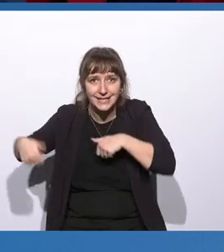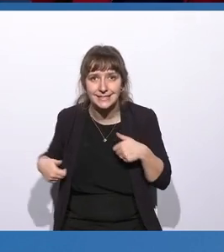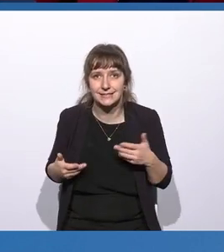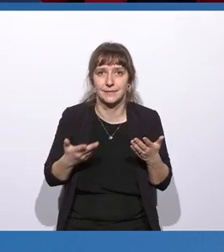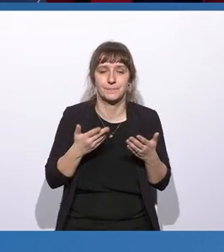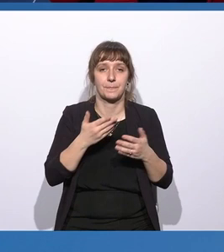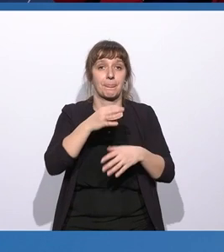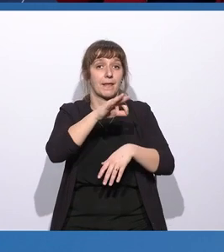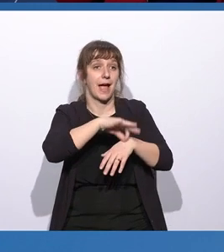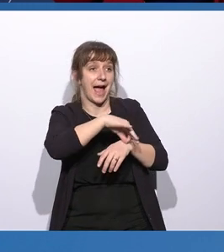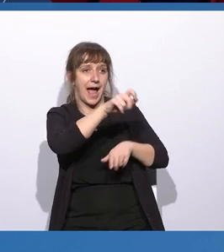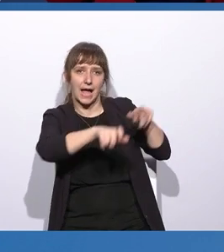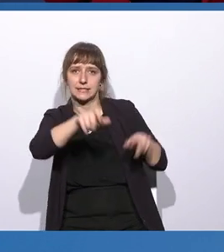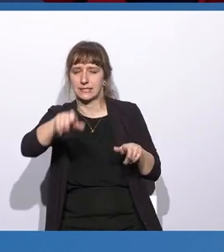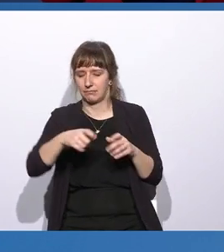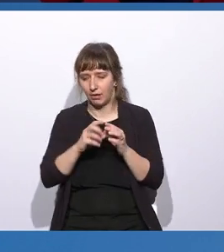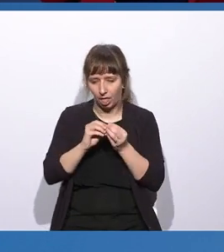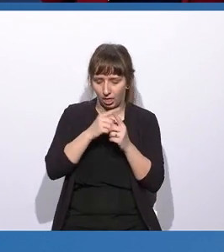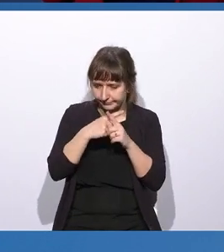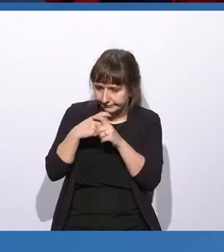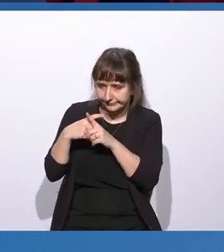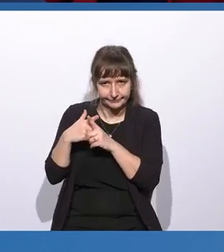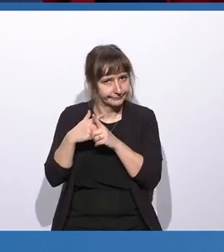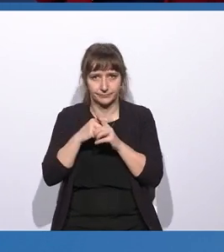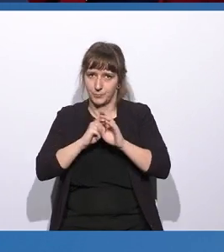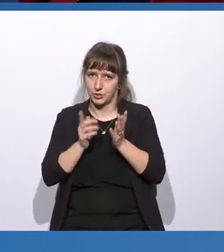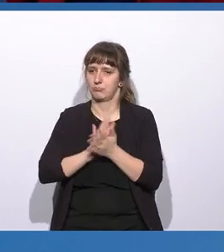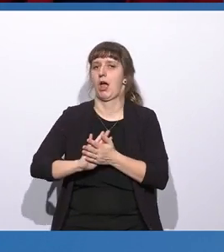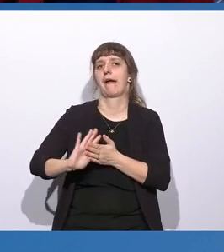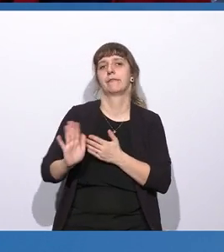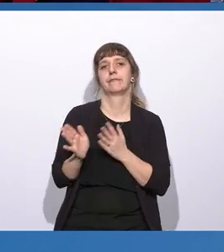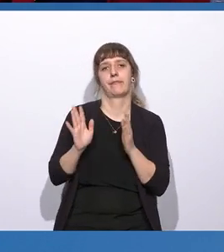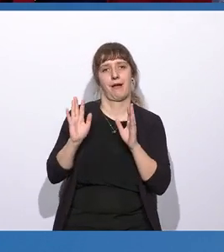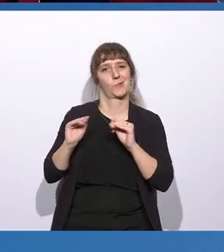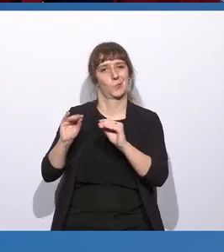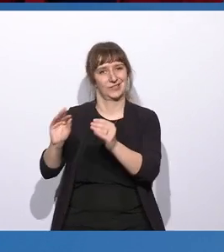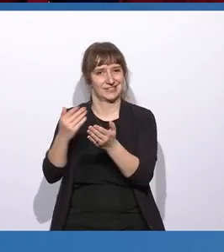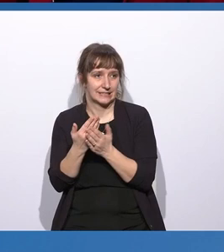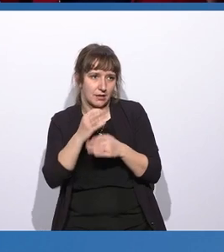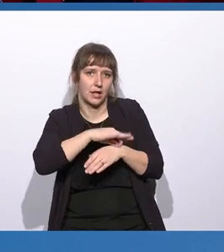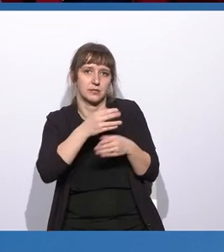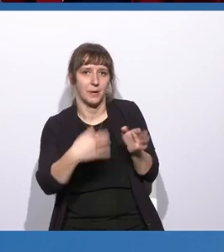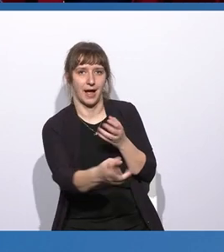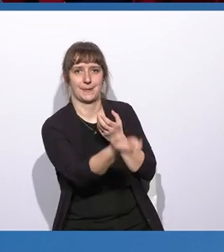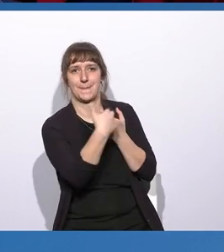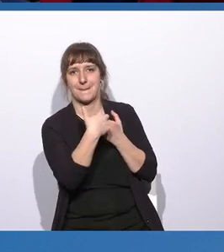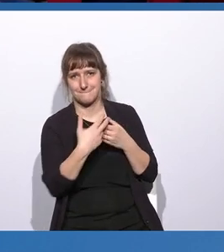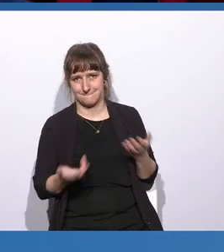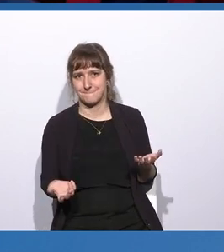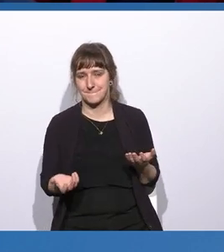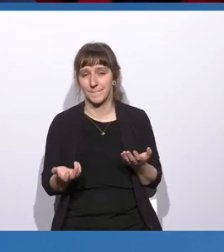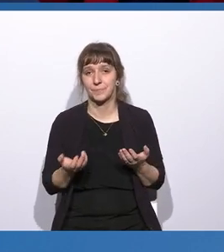muss für Ärztinnen und Ärzte praktikabel sein. Nur so werden wir sie mit an Bord holen können. Und am Ende